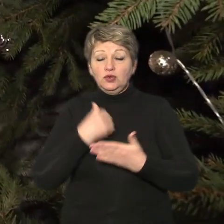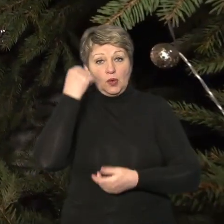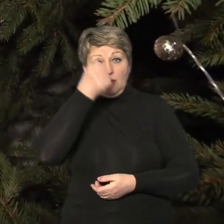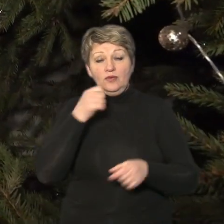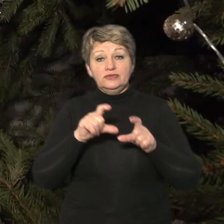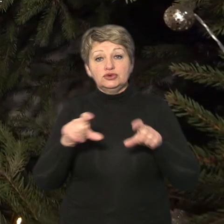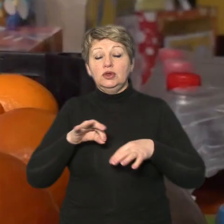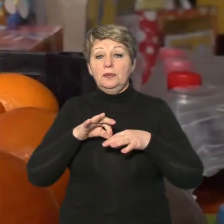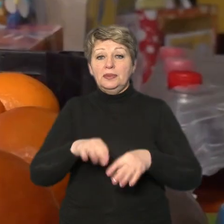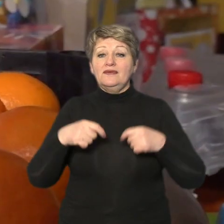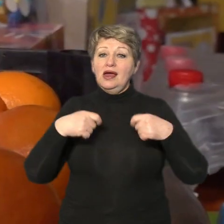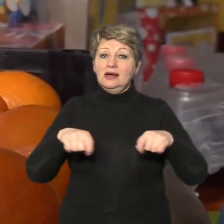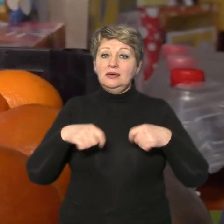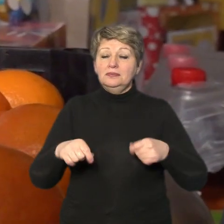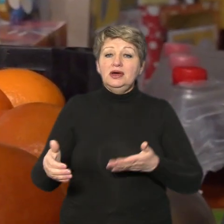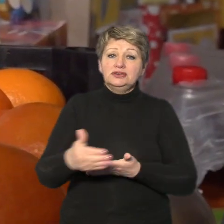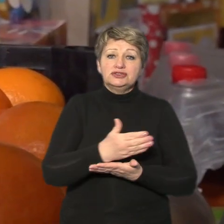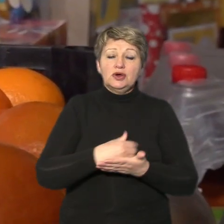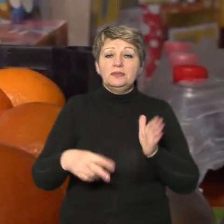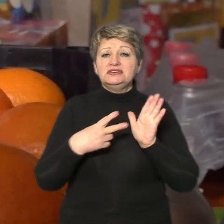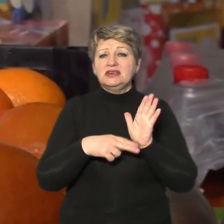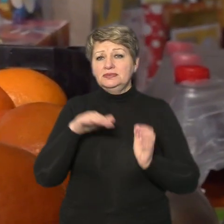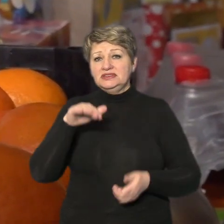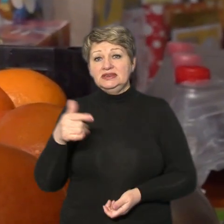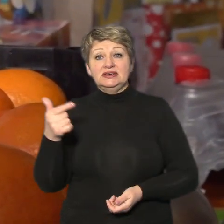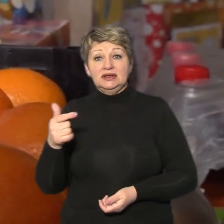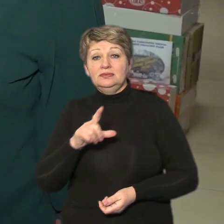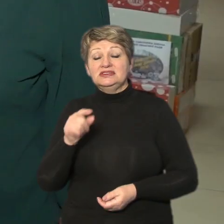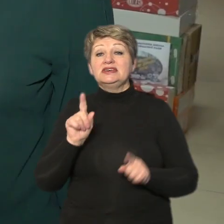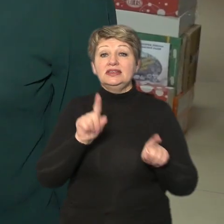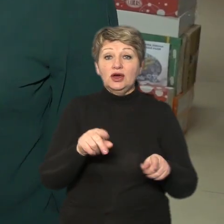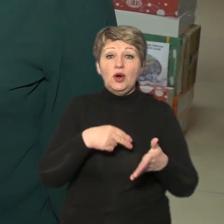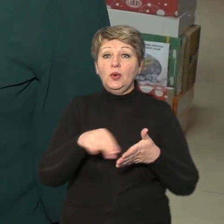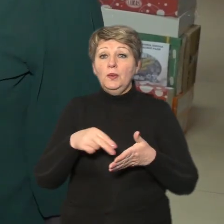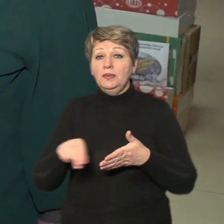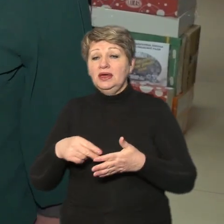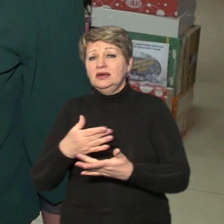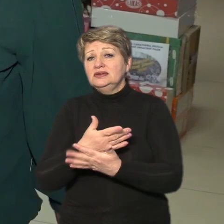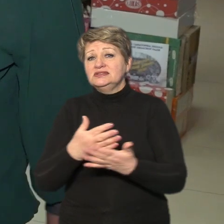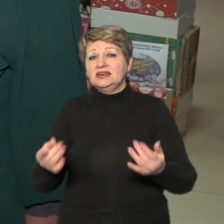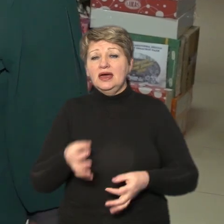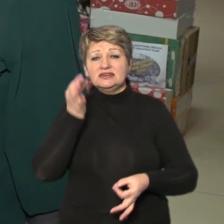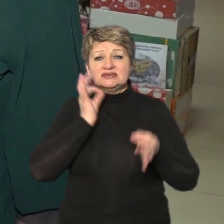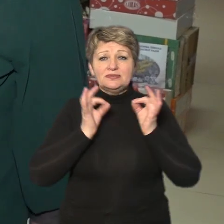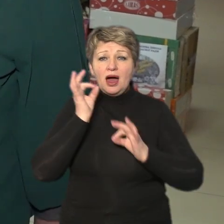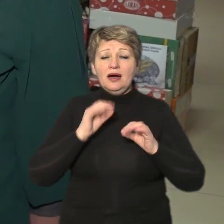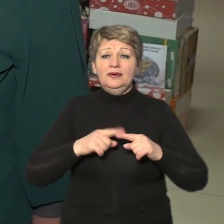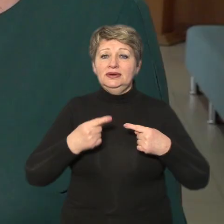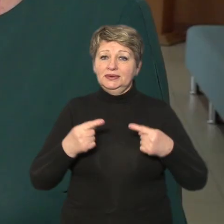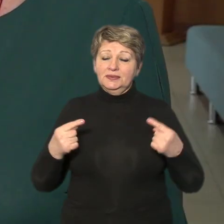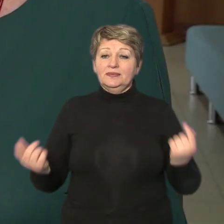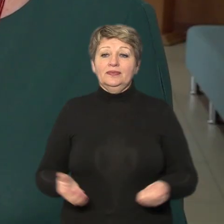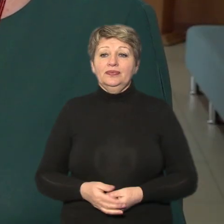школі провели ярмарку де зібрали близько 70 тисяч гривень за них і закупили гостинців на дві партії розповідає директорка школи